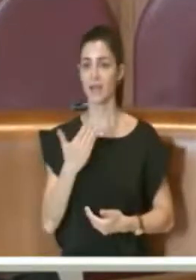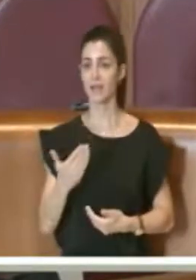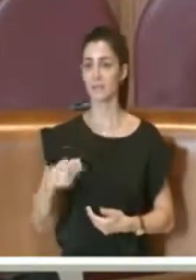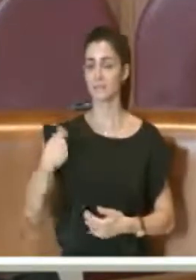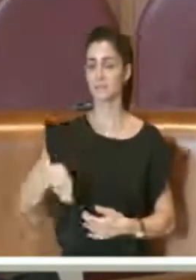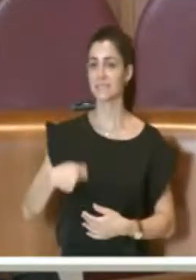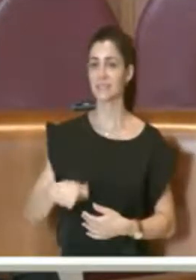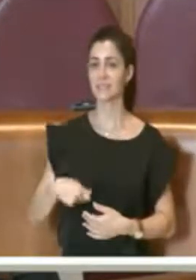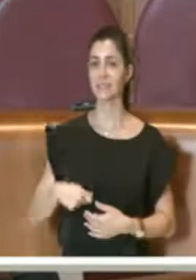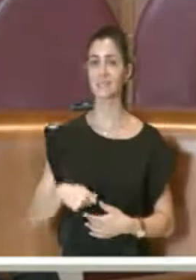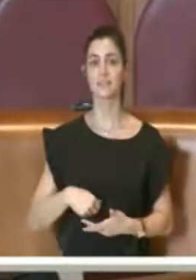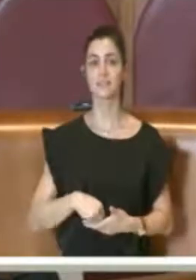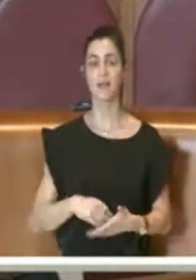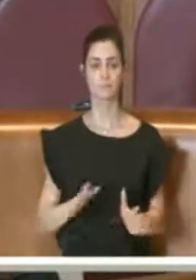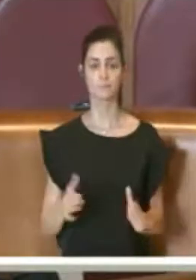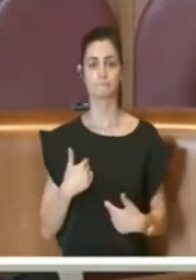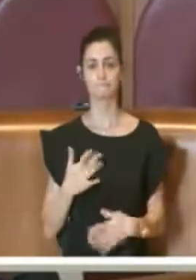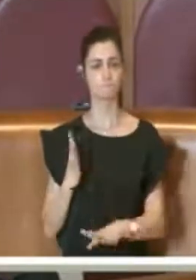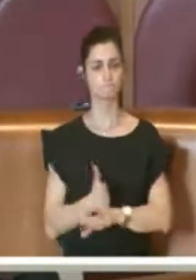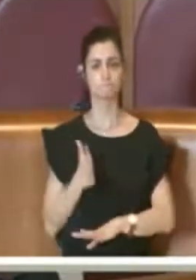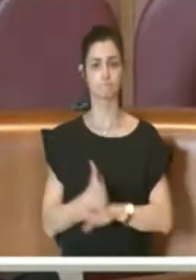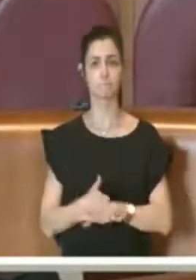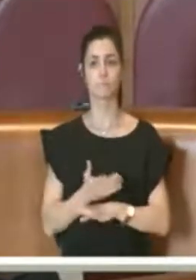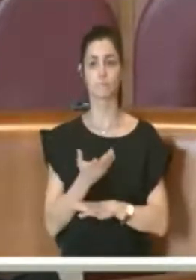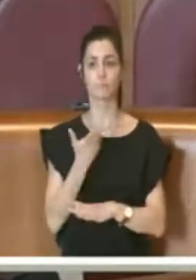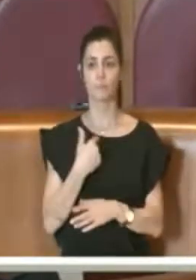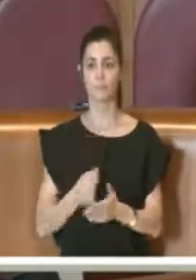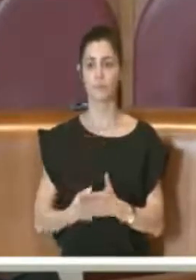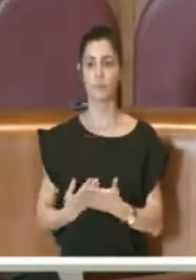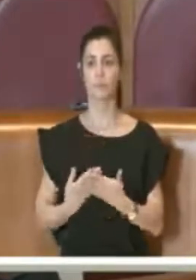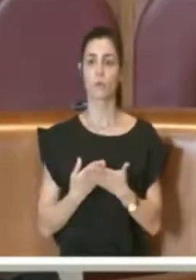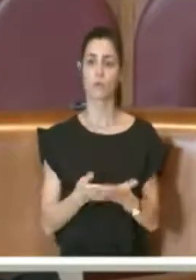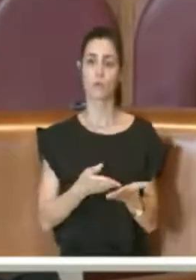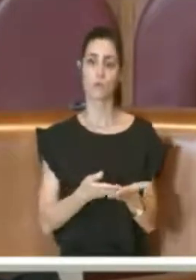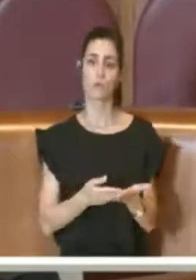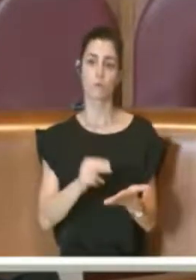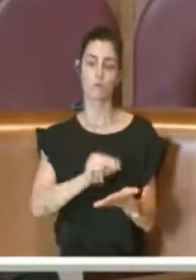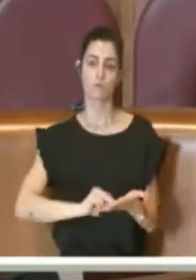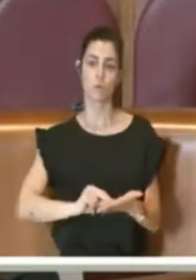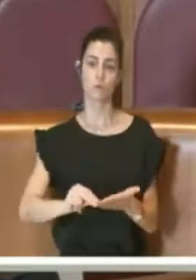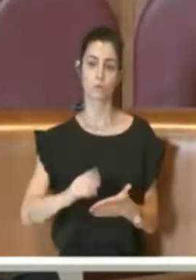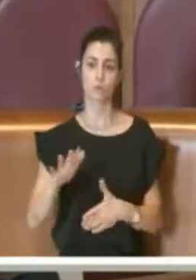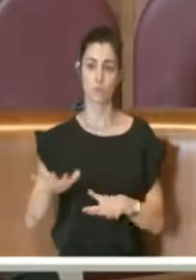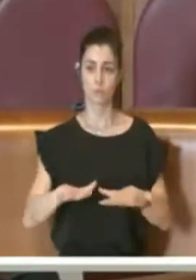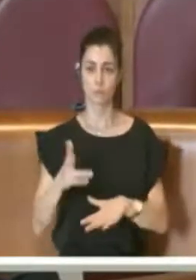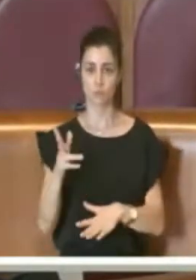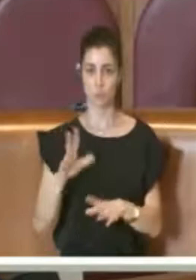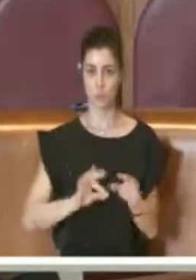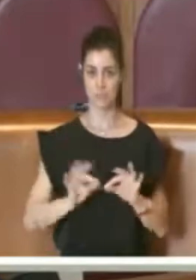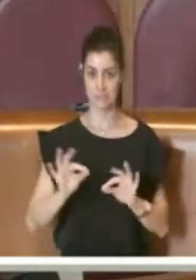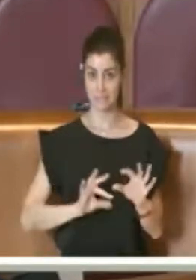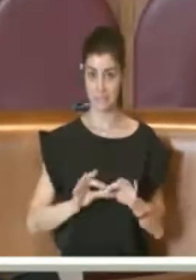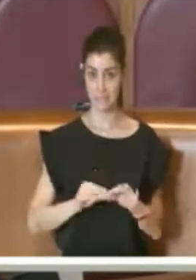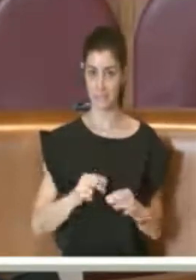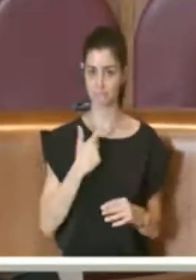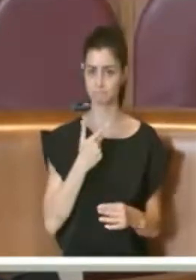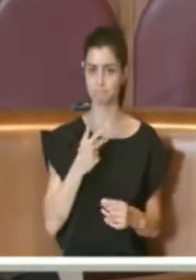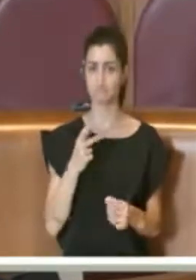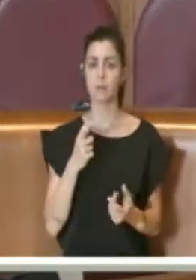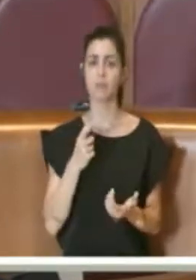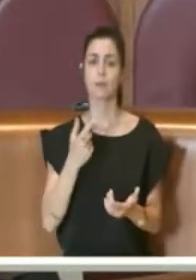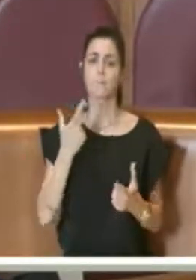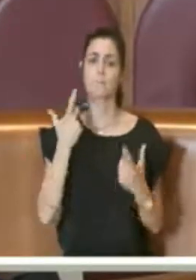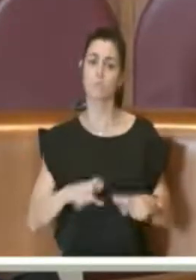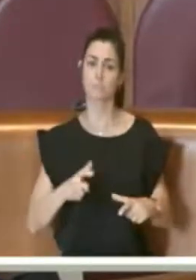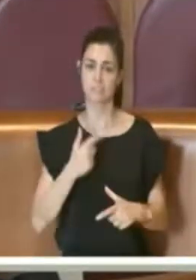Grazie Presidente. Intervengo per consegnare il voto di astensione del Movimento 5 Stelle, ma è importante motivare il perché.